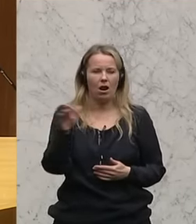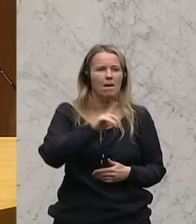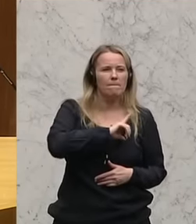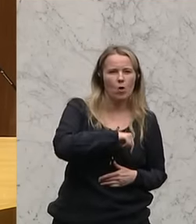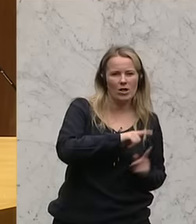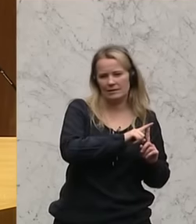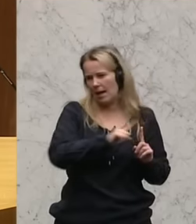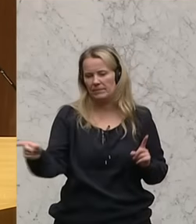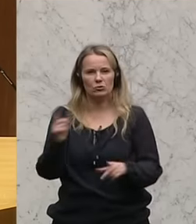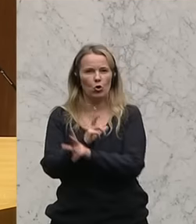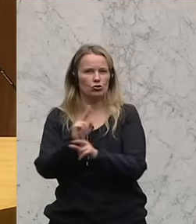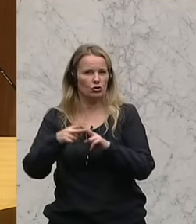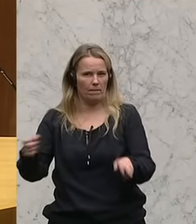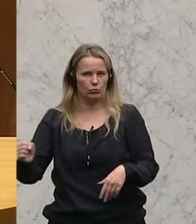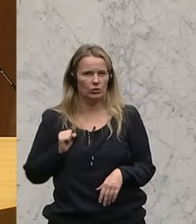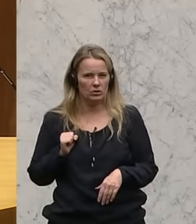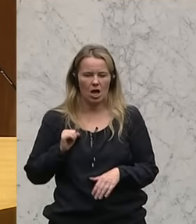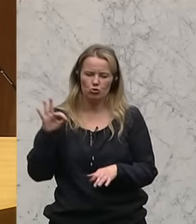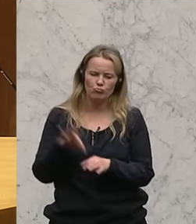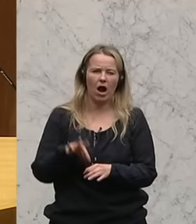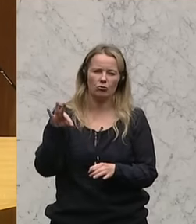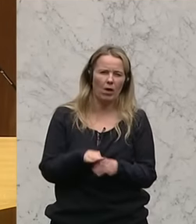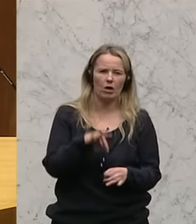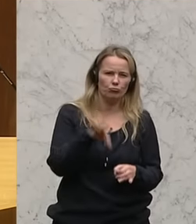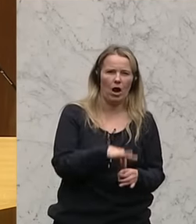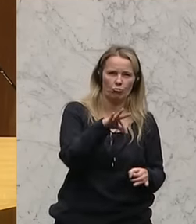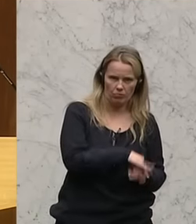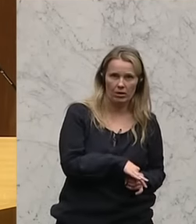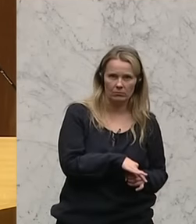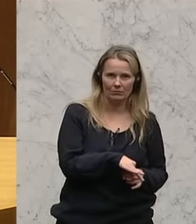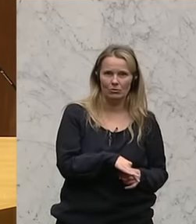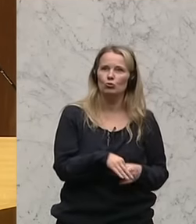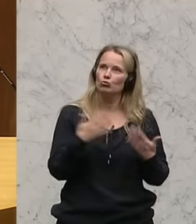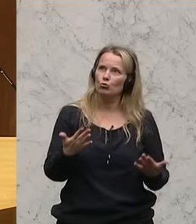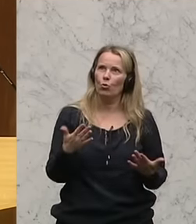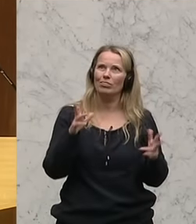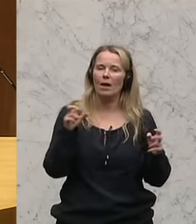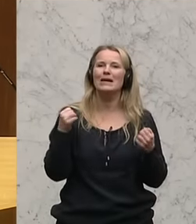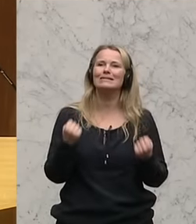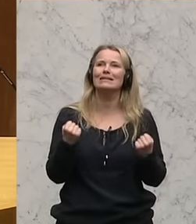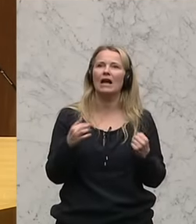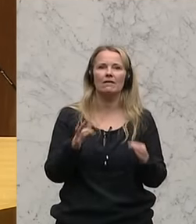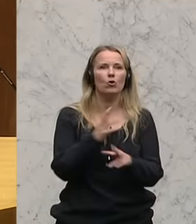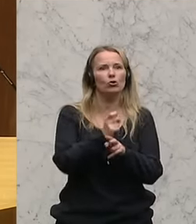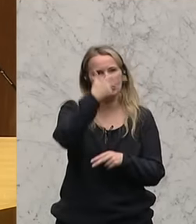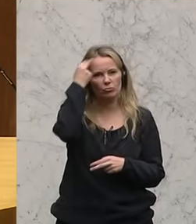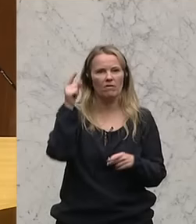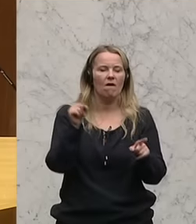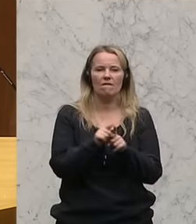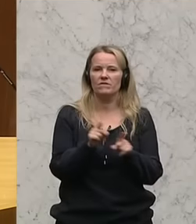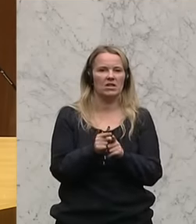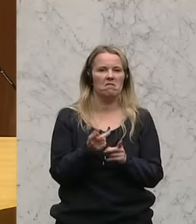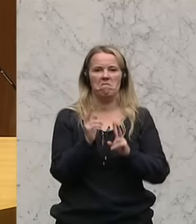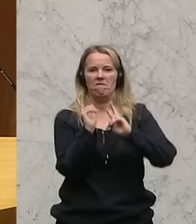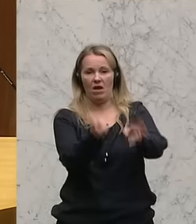Polizei bis hin zum österreichischen Bundesheer, der Sparstift angesetzt wurde, um hier der Sicherheit der österreichischen Bevölkerung in den Rücken zu fallen.